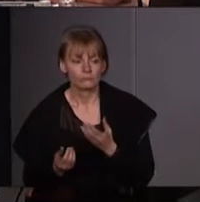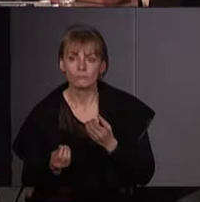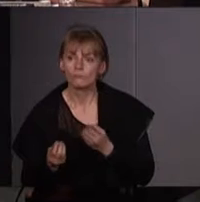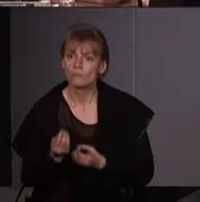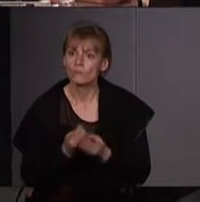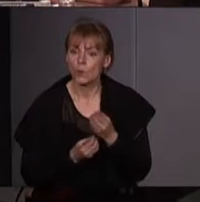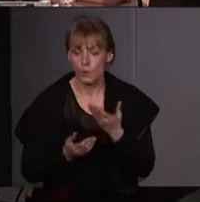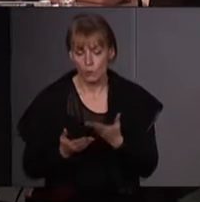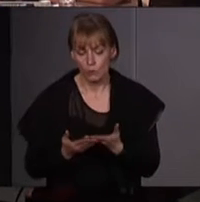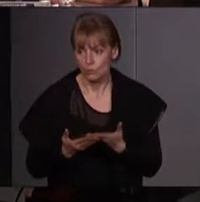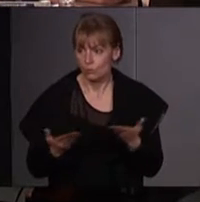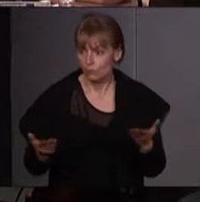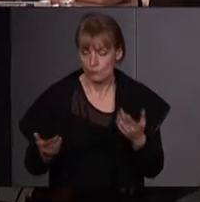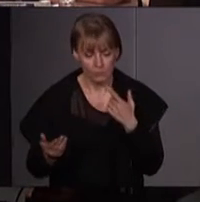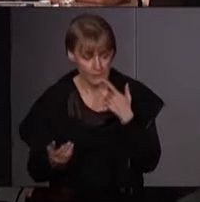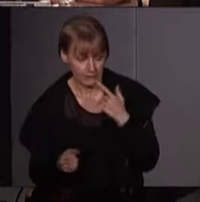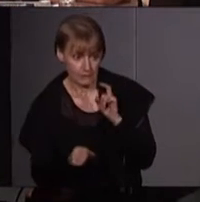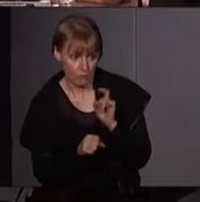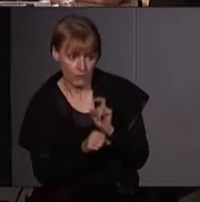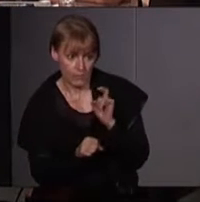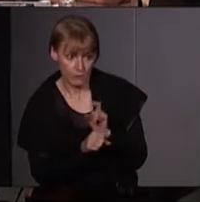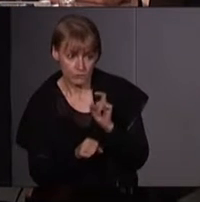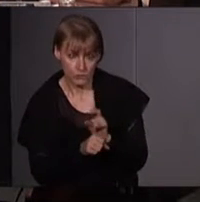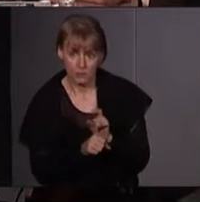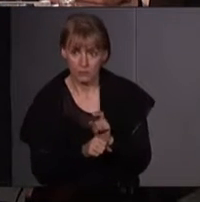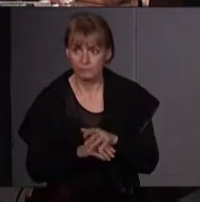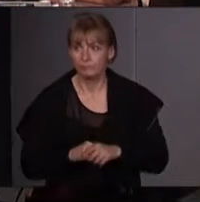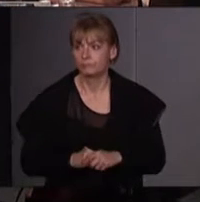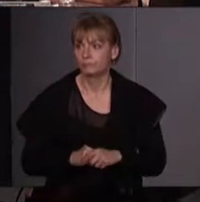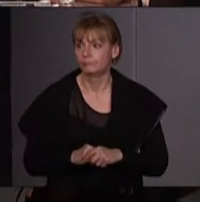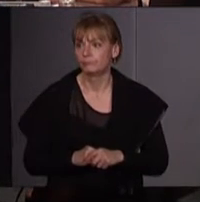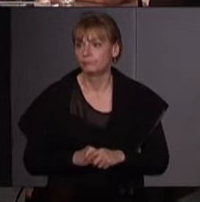vacuité de ce débat qui est d'accuser les écoféministes d'être essentialistes.